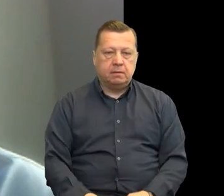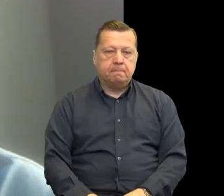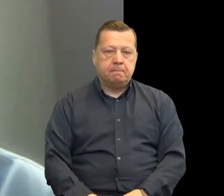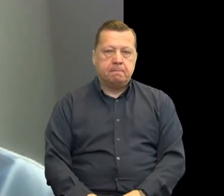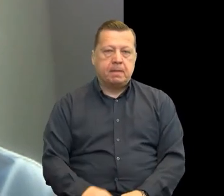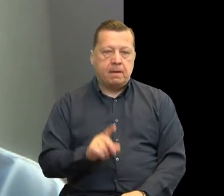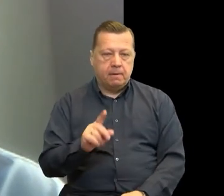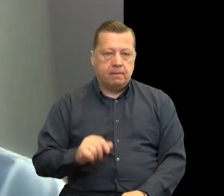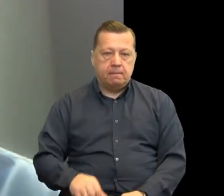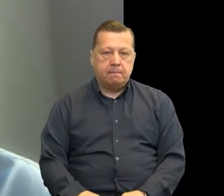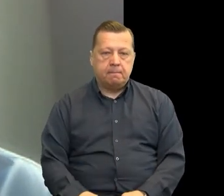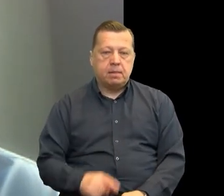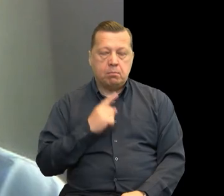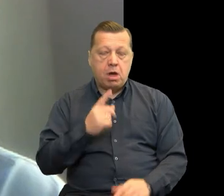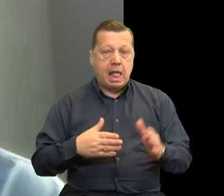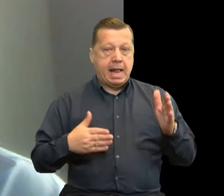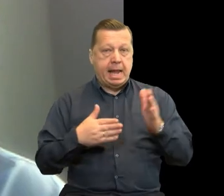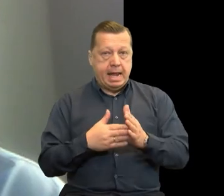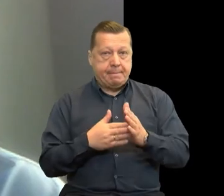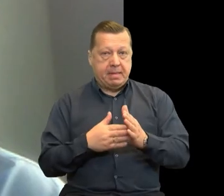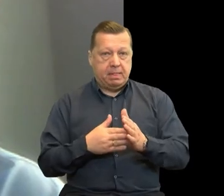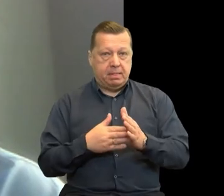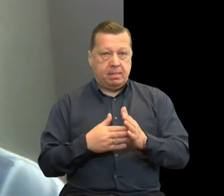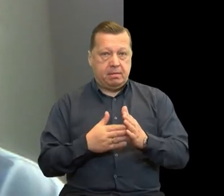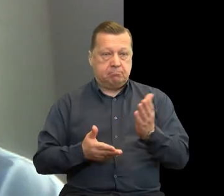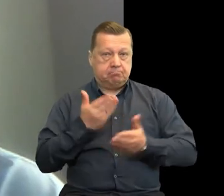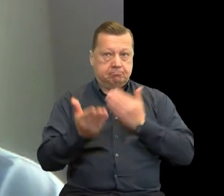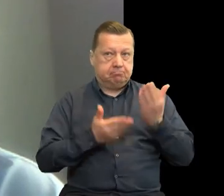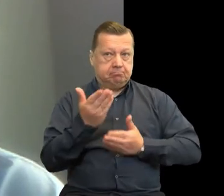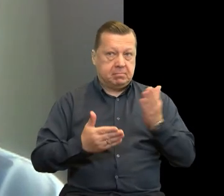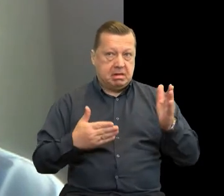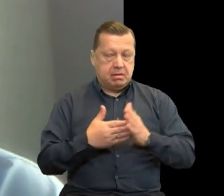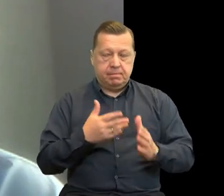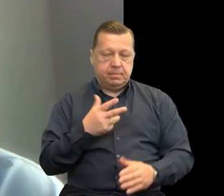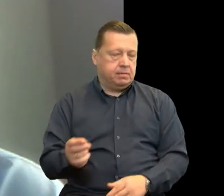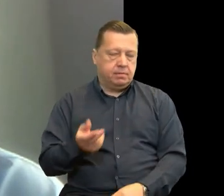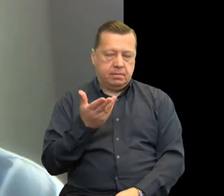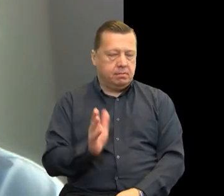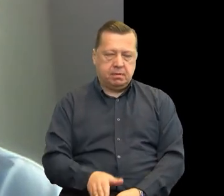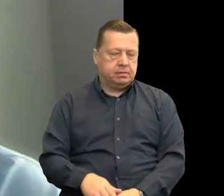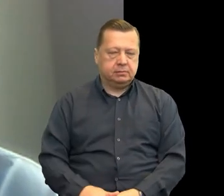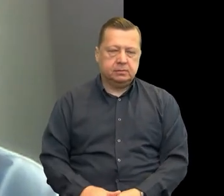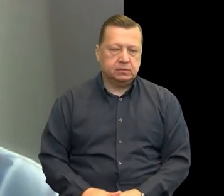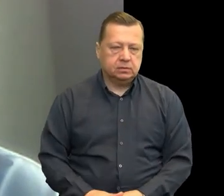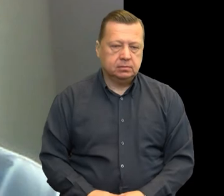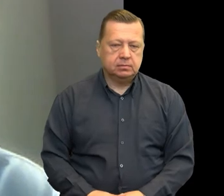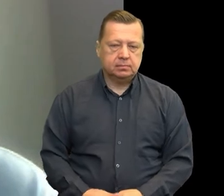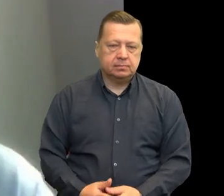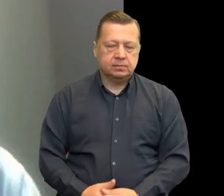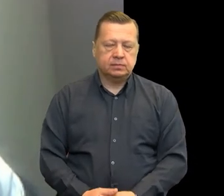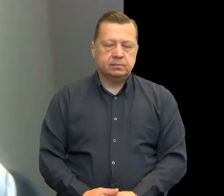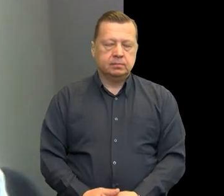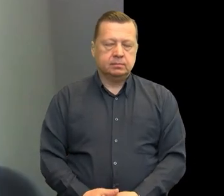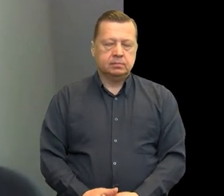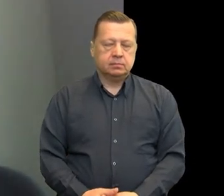nakładania limitów dla instytucji, jeśli chodzi o możliwość aplikowania większości projektów.